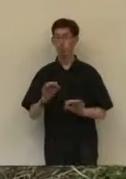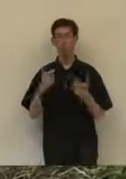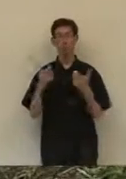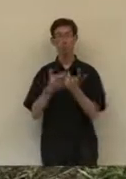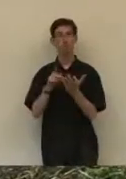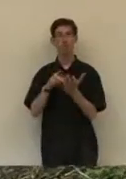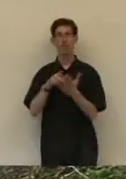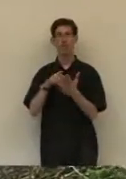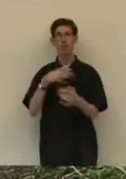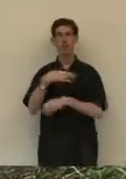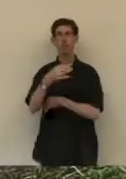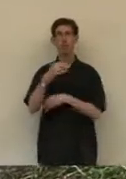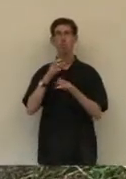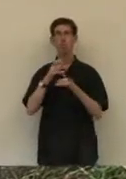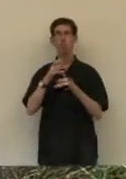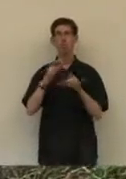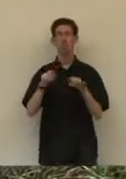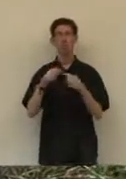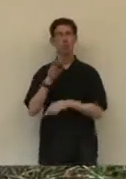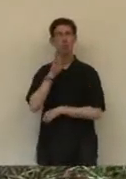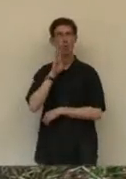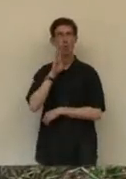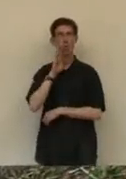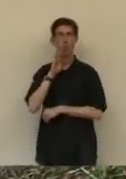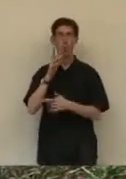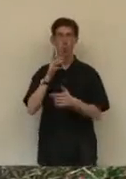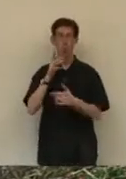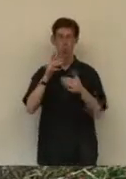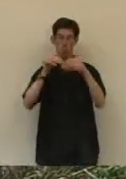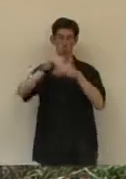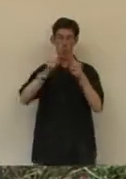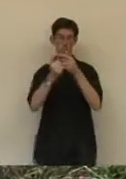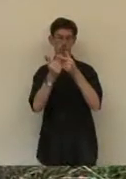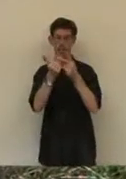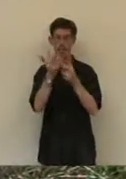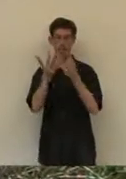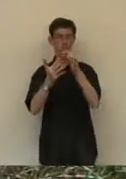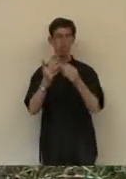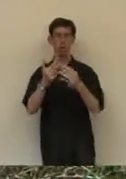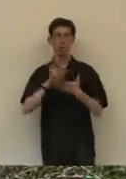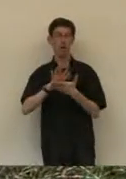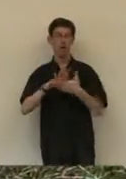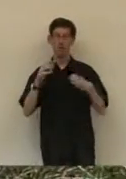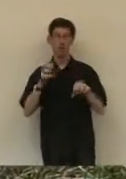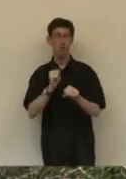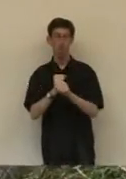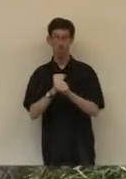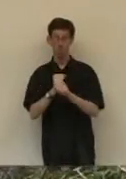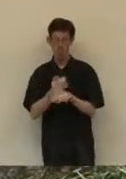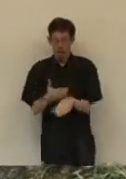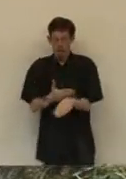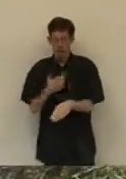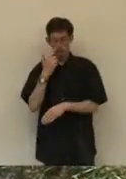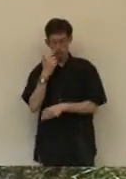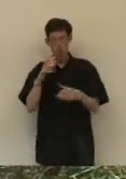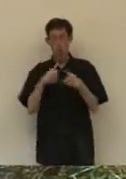Tenu mon prix à Paris en trompette, en musique de chambre, avec toutes les matières annexes à 19 ans, j'étais